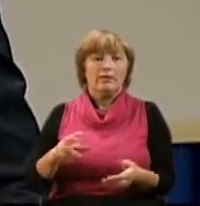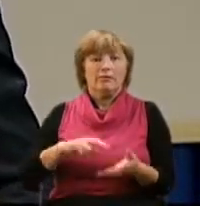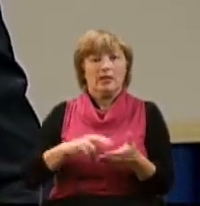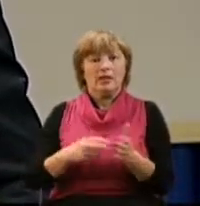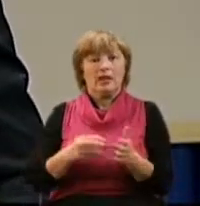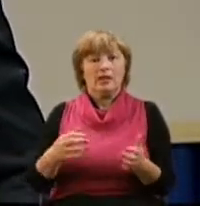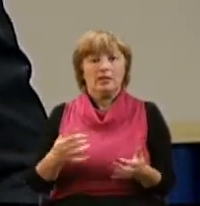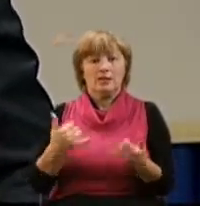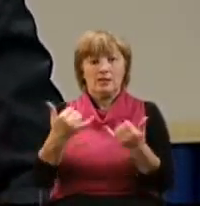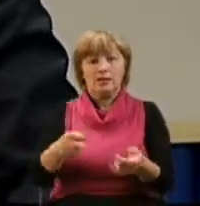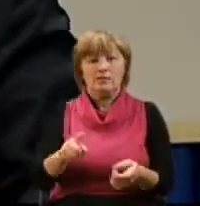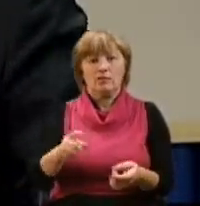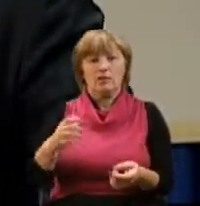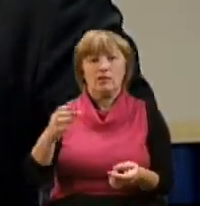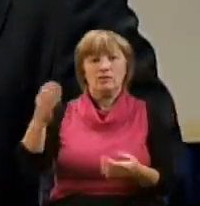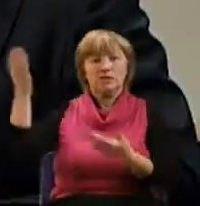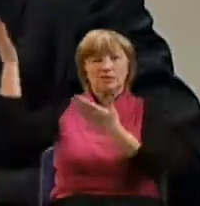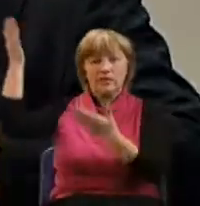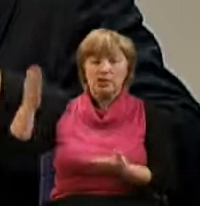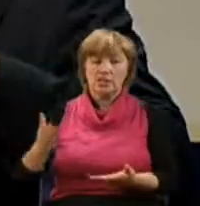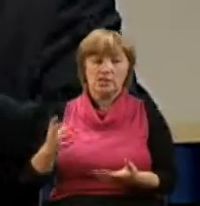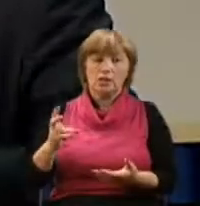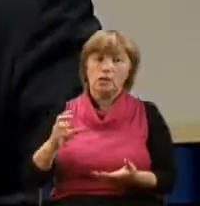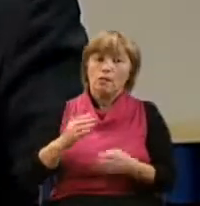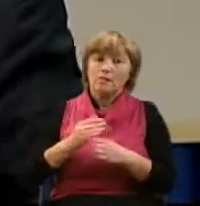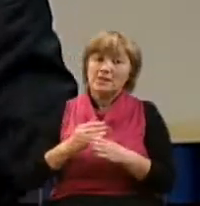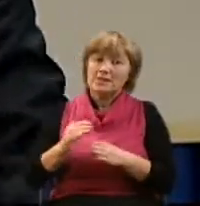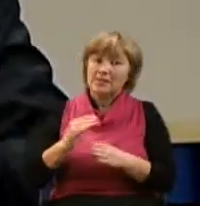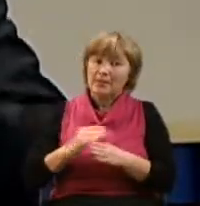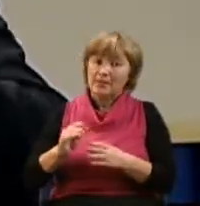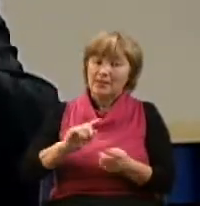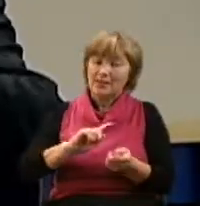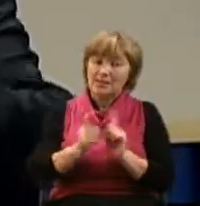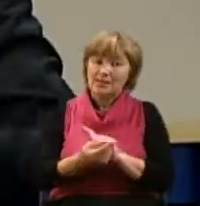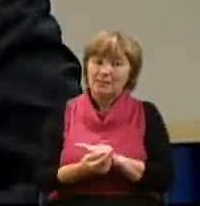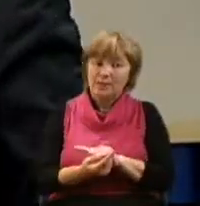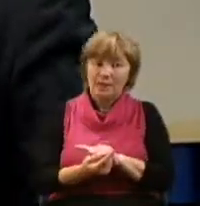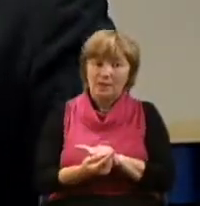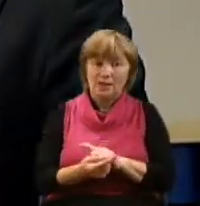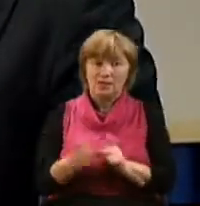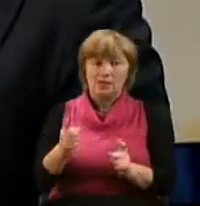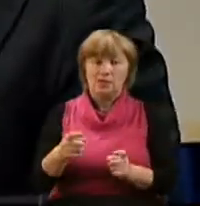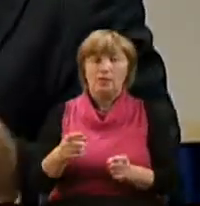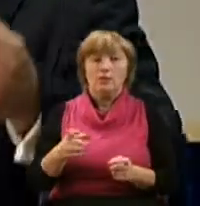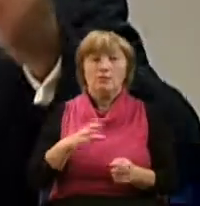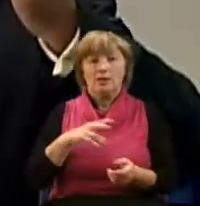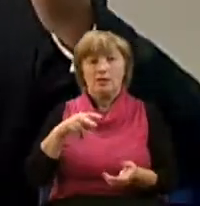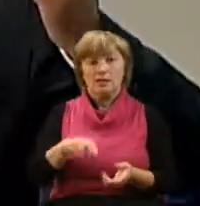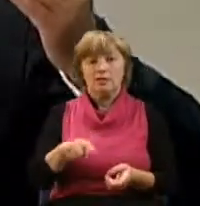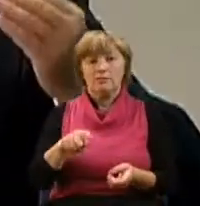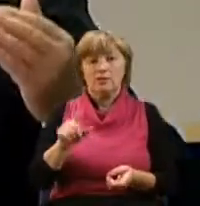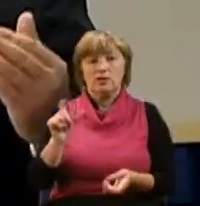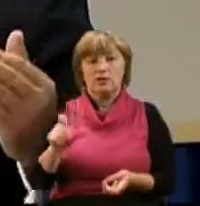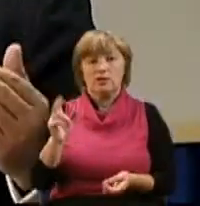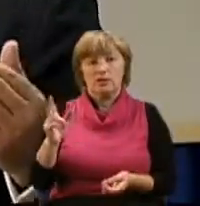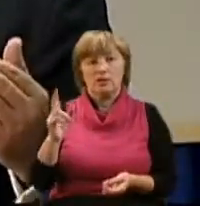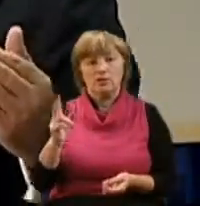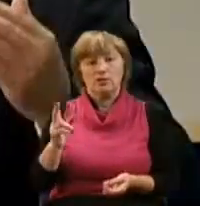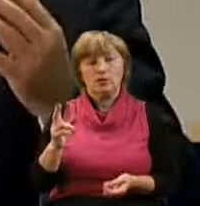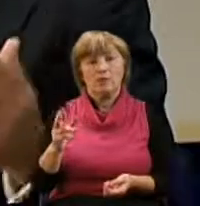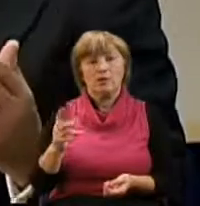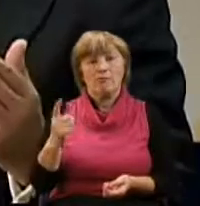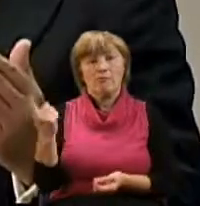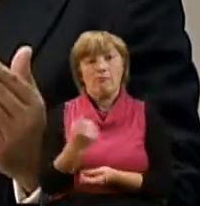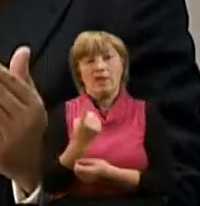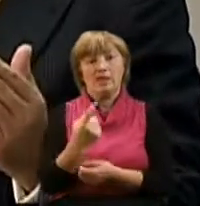Небесным. Но постепенно изменяясь, преобразовываясь, он стал тем человеком, который